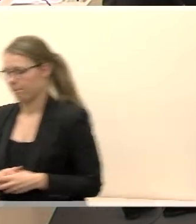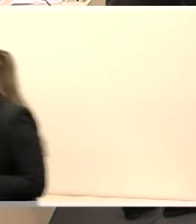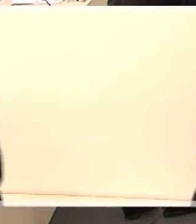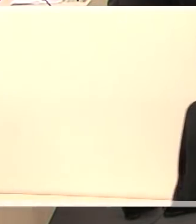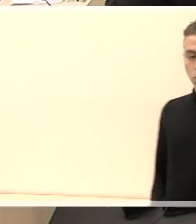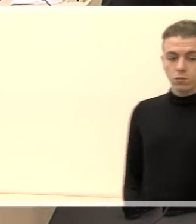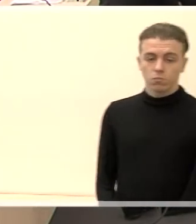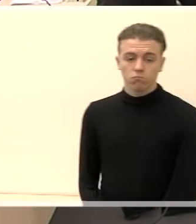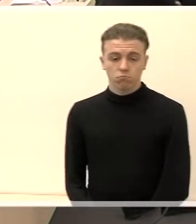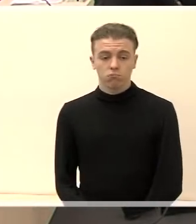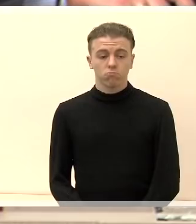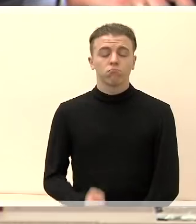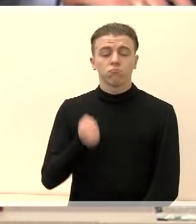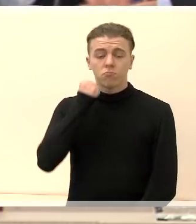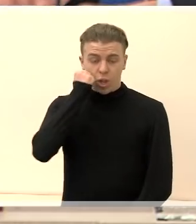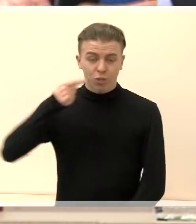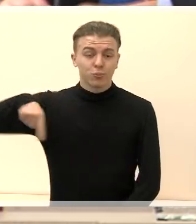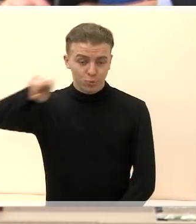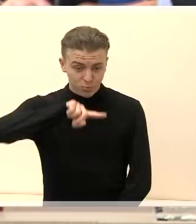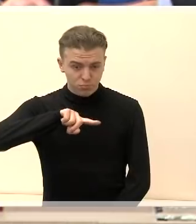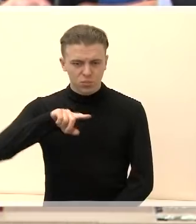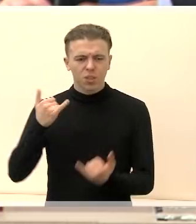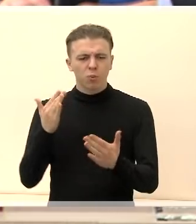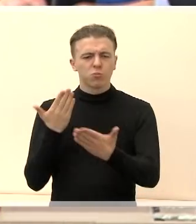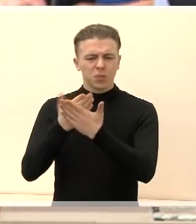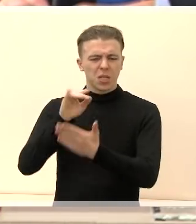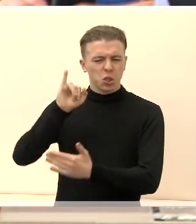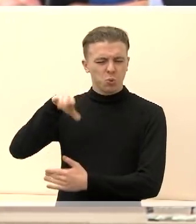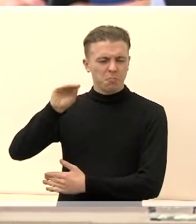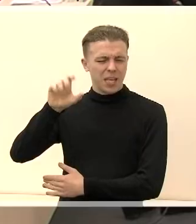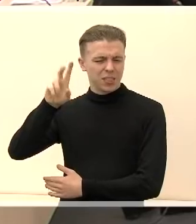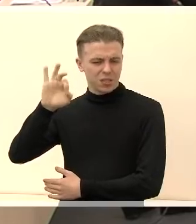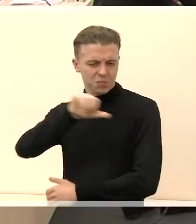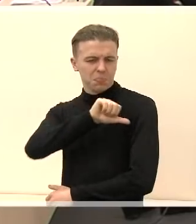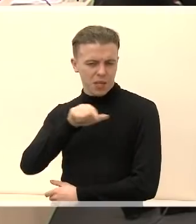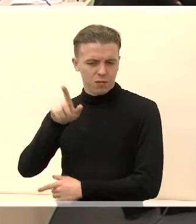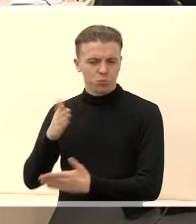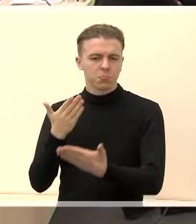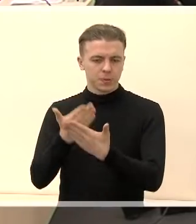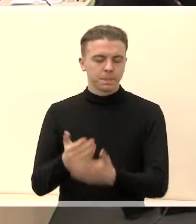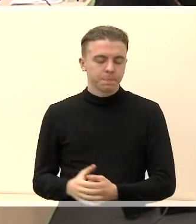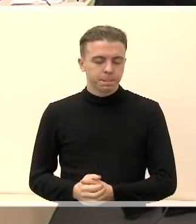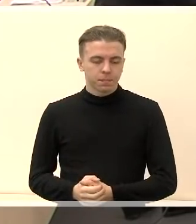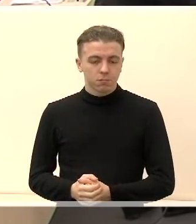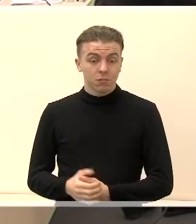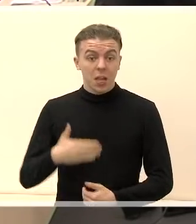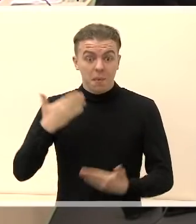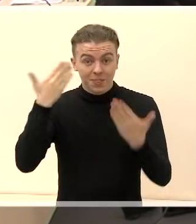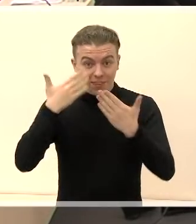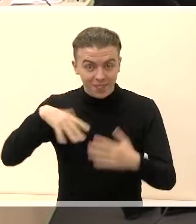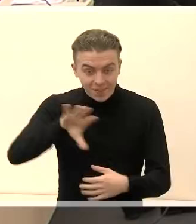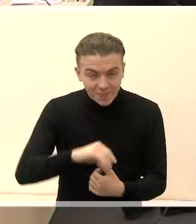Jums. Pristatys šį klausimą, Paulius Suleckas. Prašau. Labas vakarėlis.